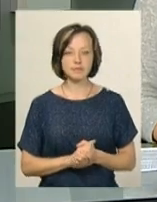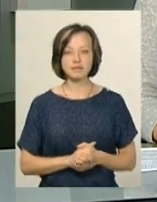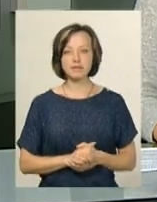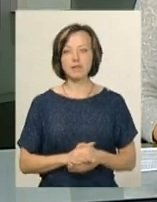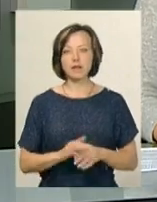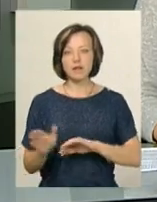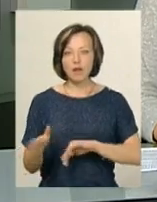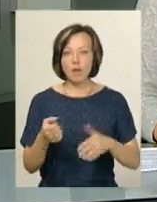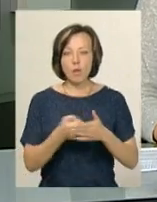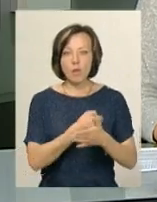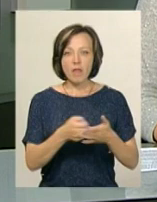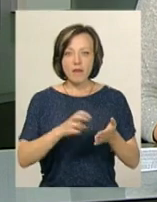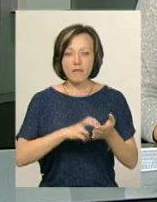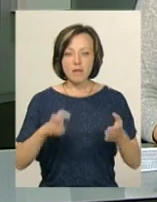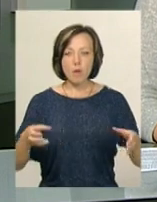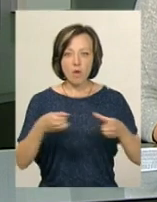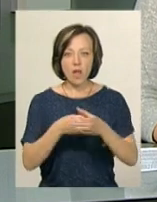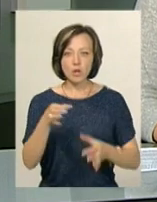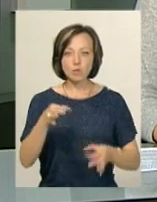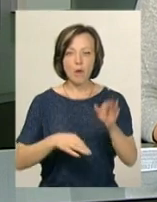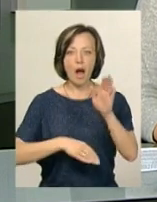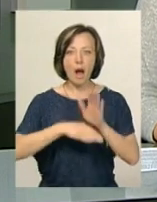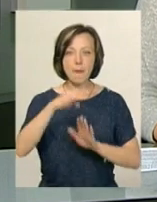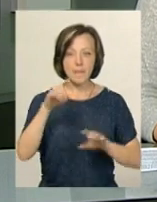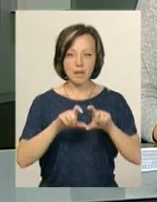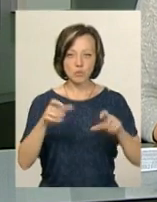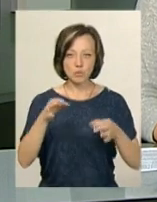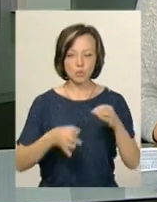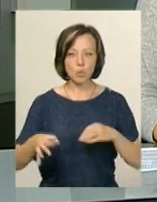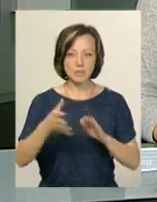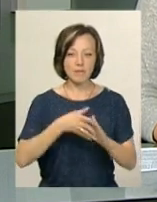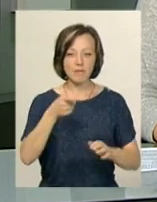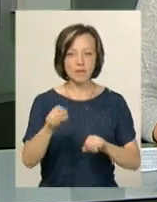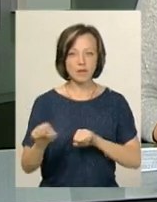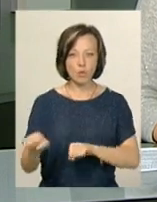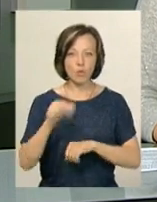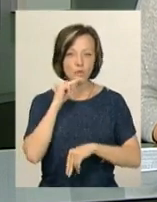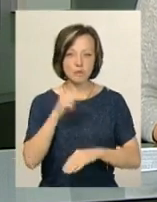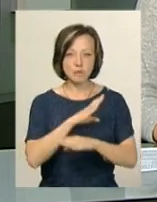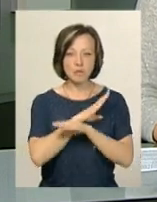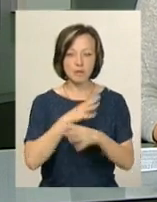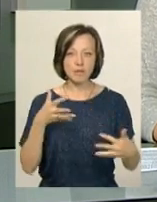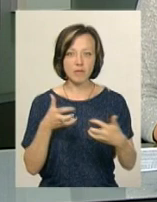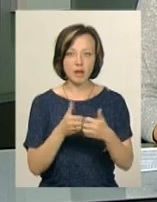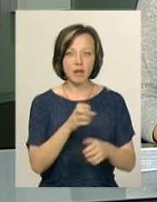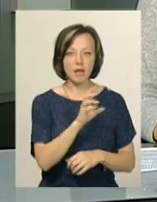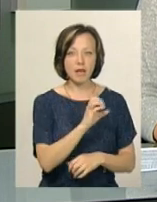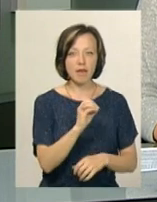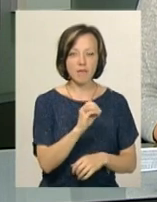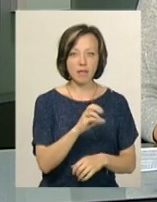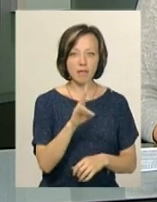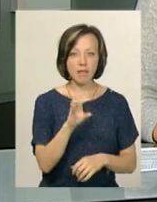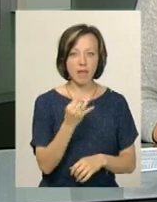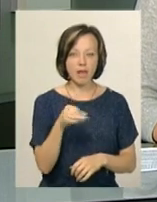Клопотання про відвід колегії суддів Апеляційного суду області заявив захисник обвинуваченого у смертельному ДТП Євгена Неймака